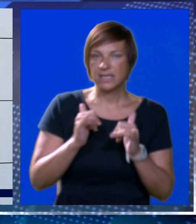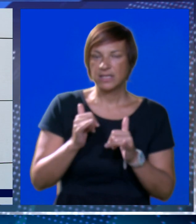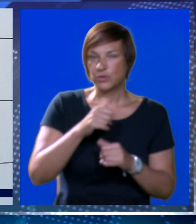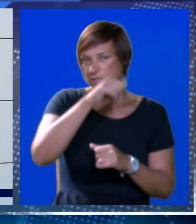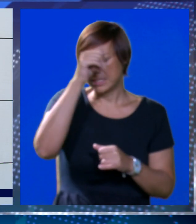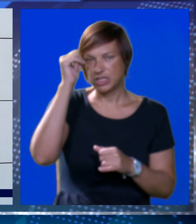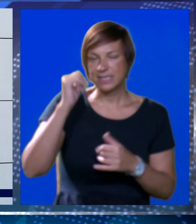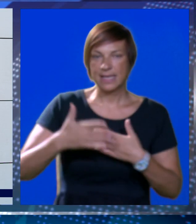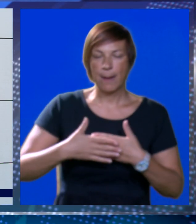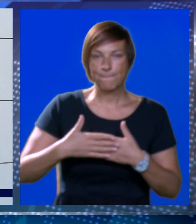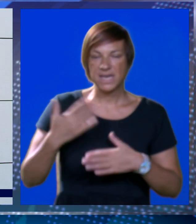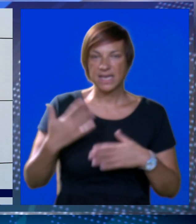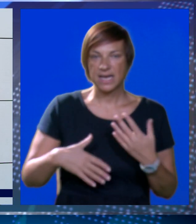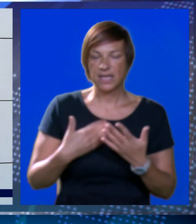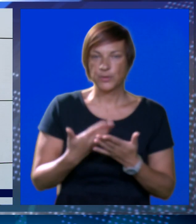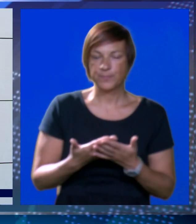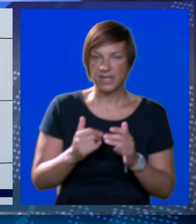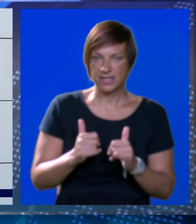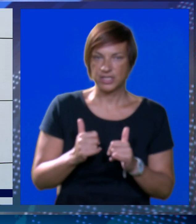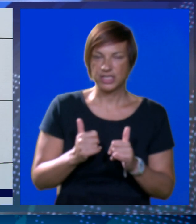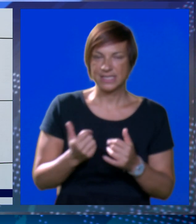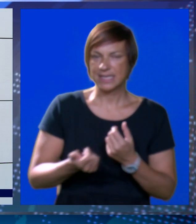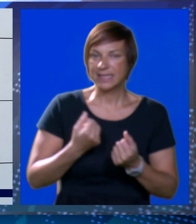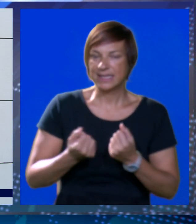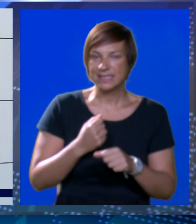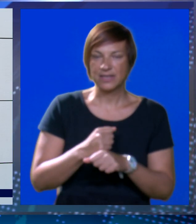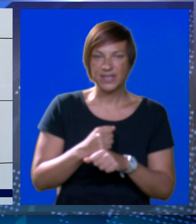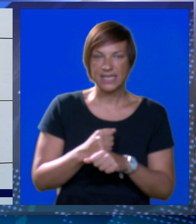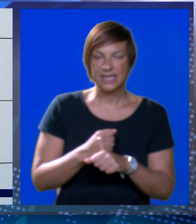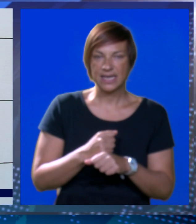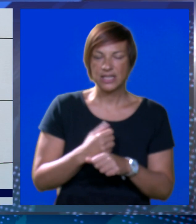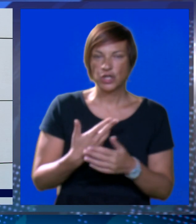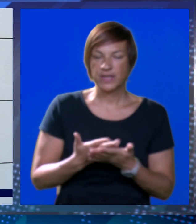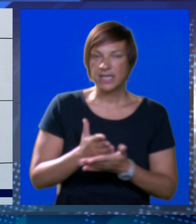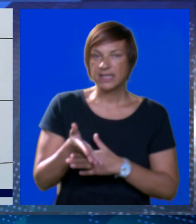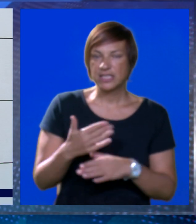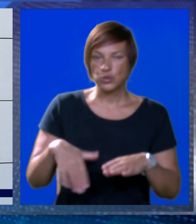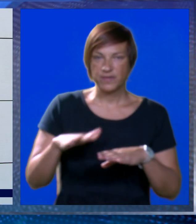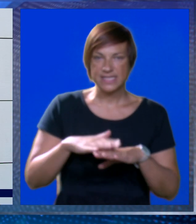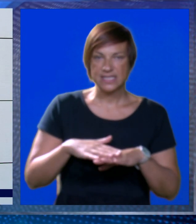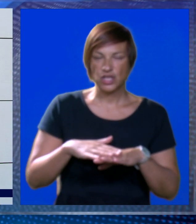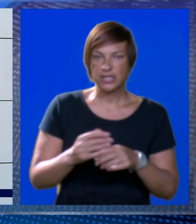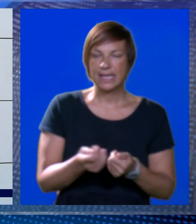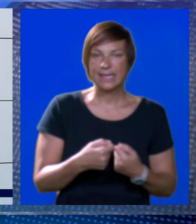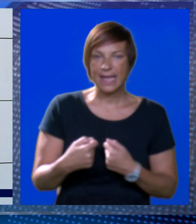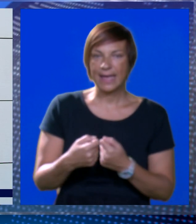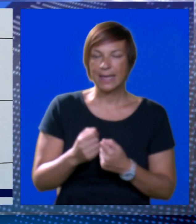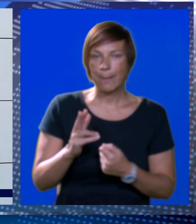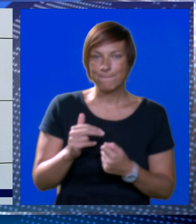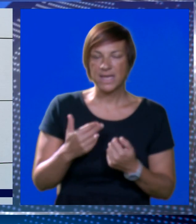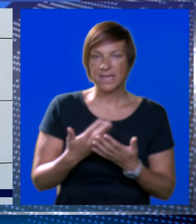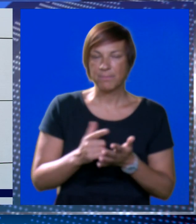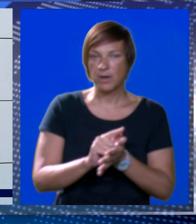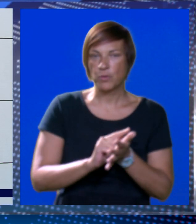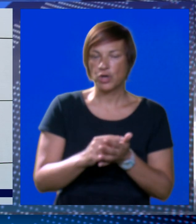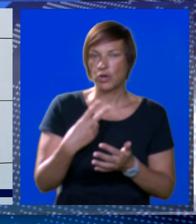turička sezona je pri kraju, da će sad intenzivirati radovi i da će izvođač uvez dodatne ekipe, jer